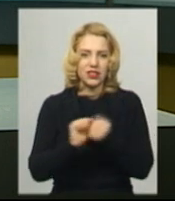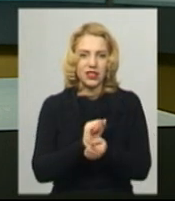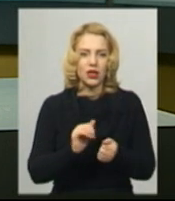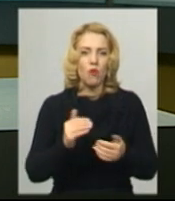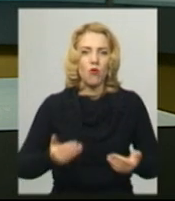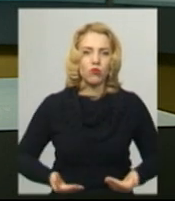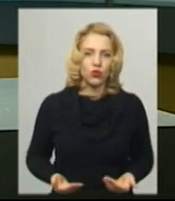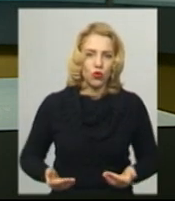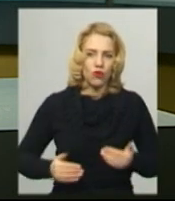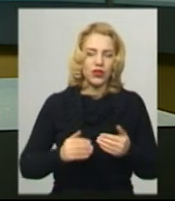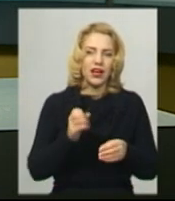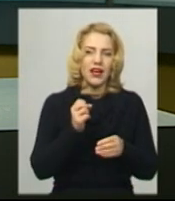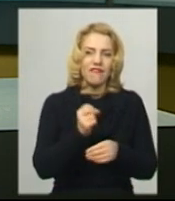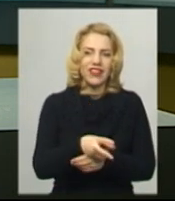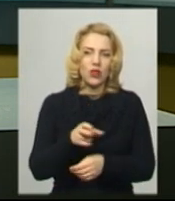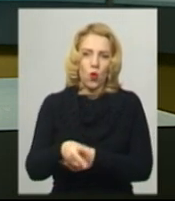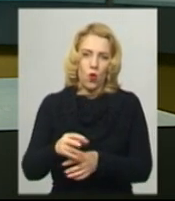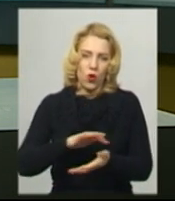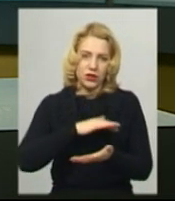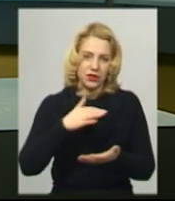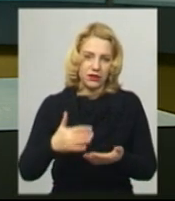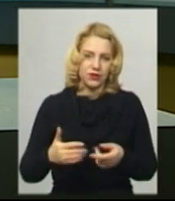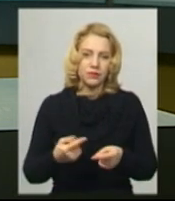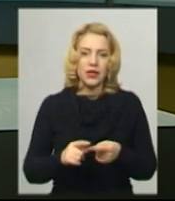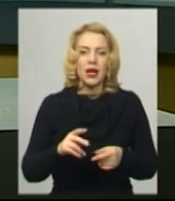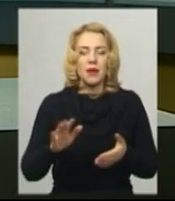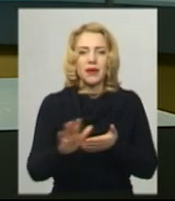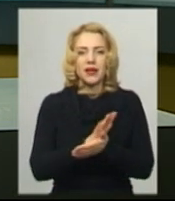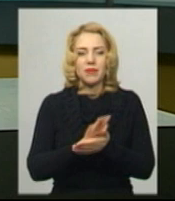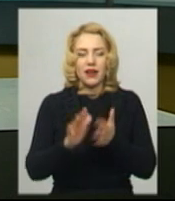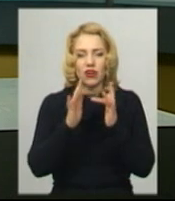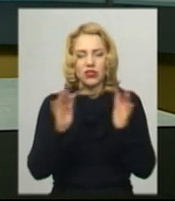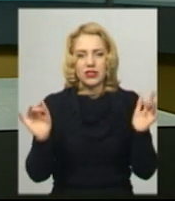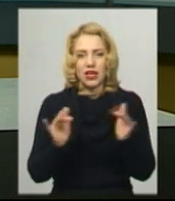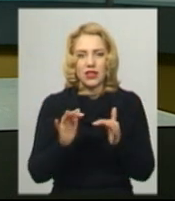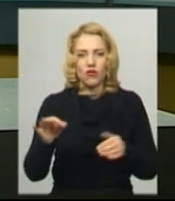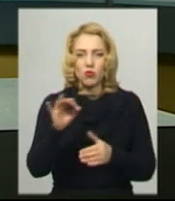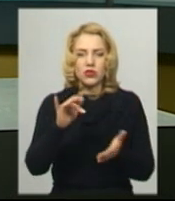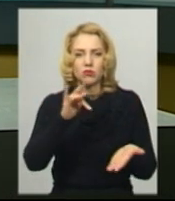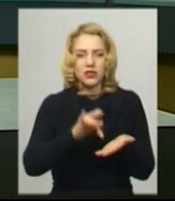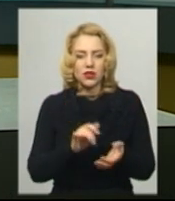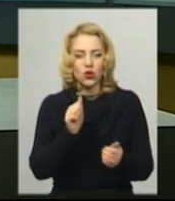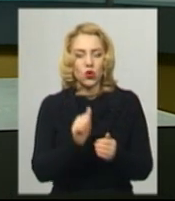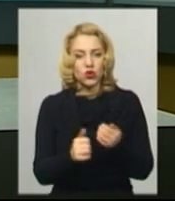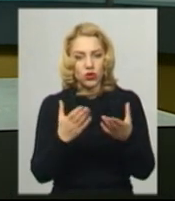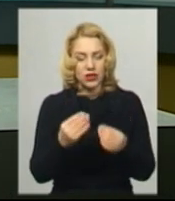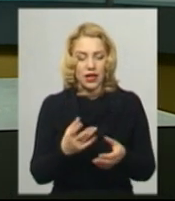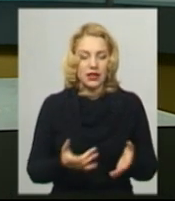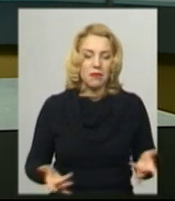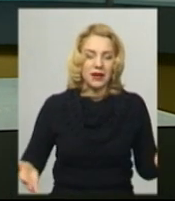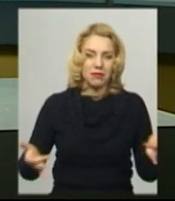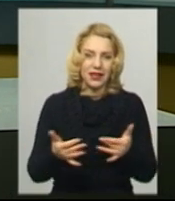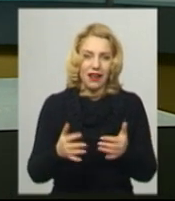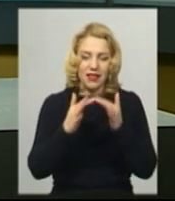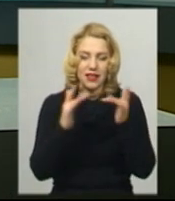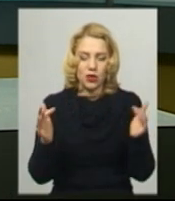комунального підприємства «Спецкомунтранс» Олександра Зіміна, прибирають ялинки в обласному центрі кожного дня. До прибирання ялинок залучені